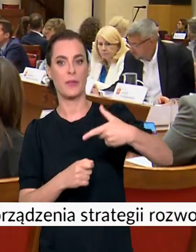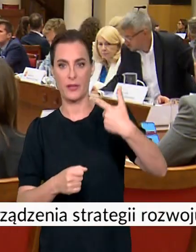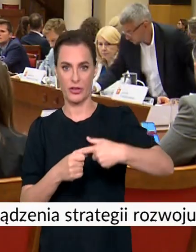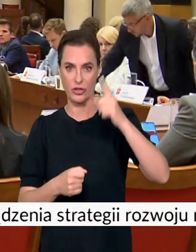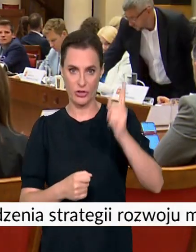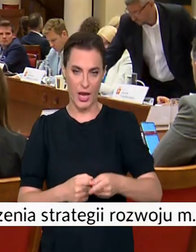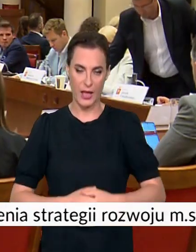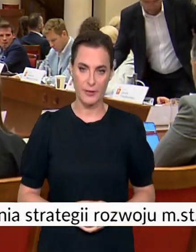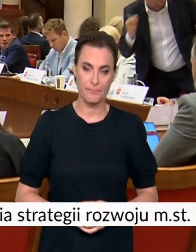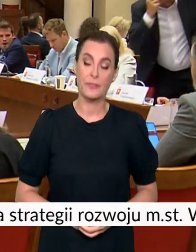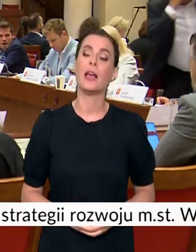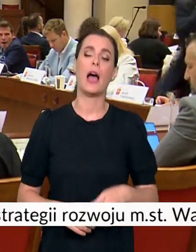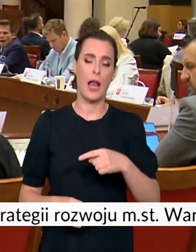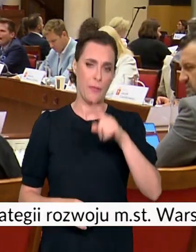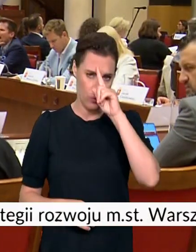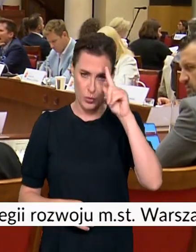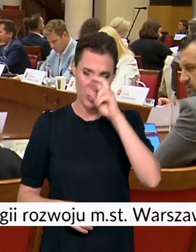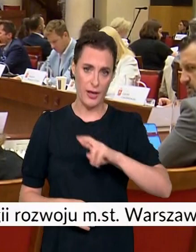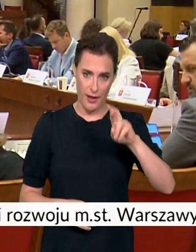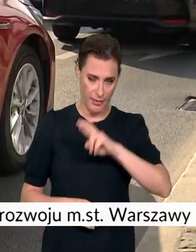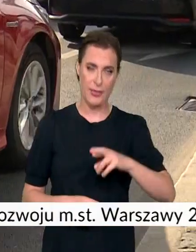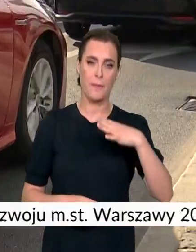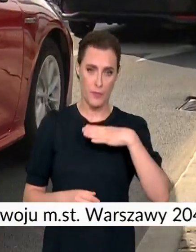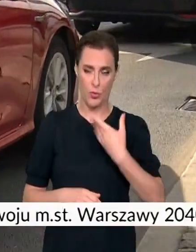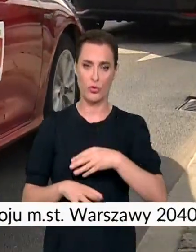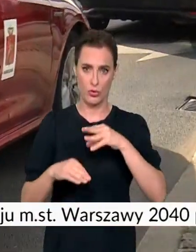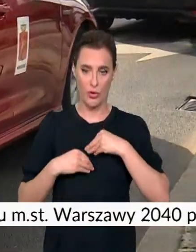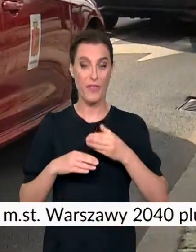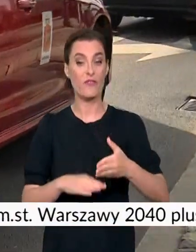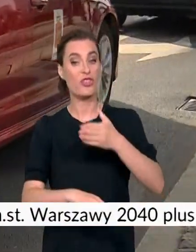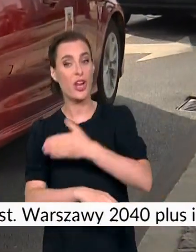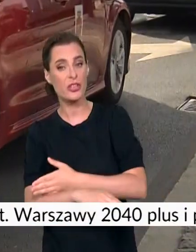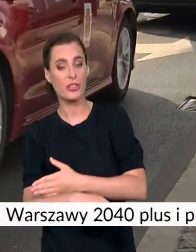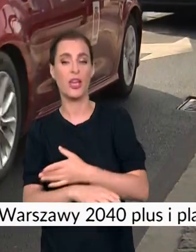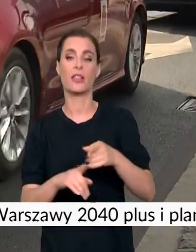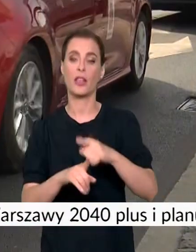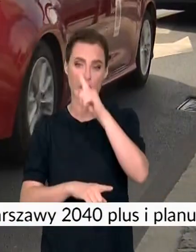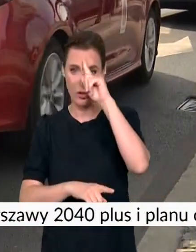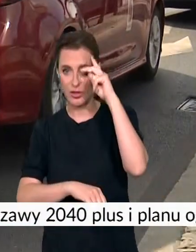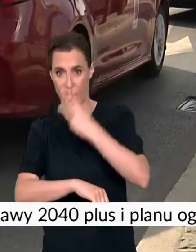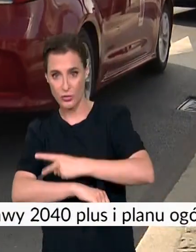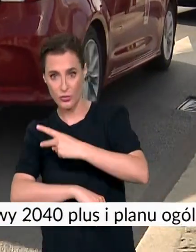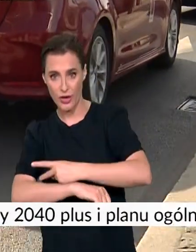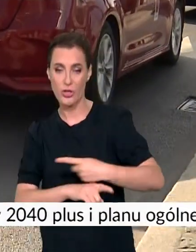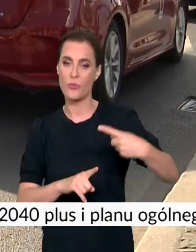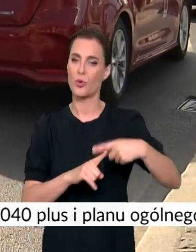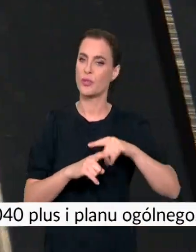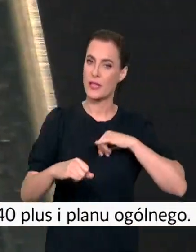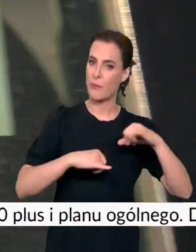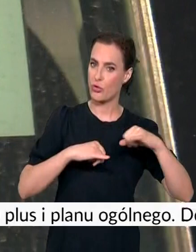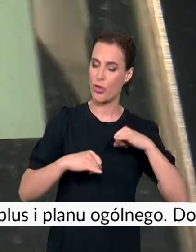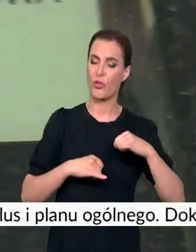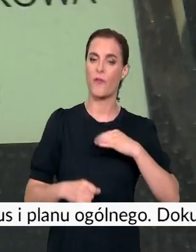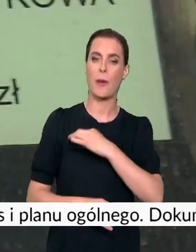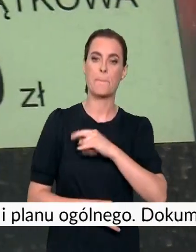Zanim jednak radni przystali na podwyżki po prezydenckim projekcie uchwały, wcześniej zarówno taksówkarze, jak i samorządowcy z Prawa i